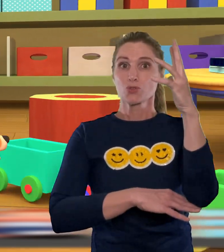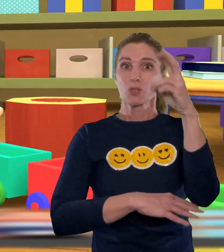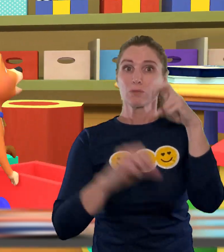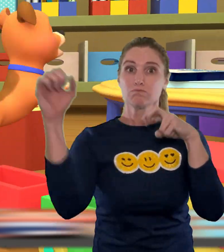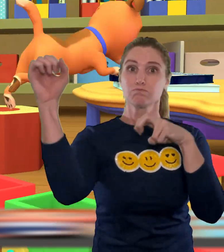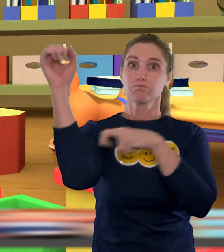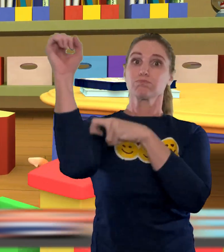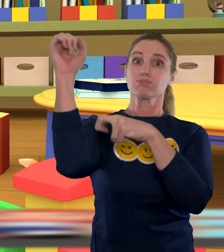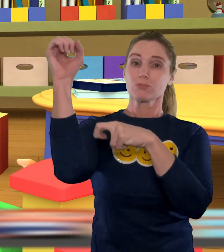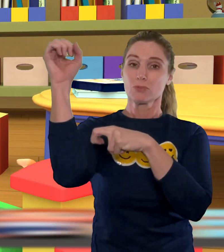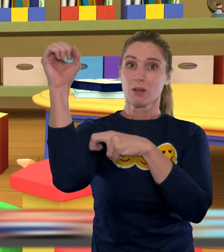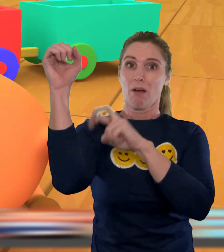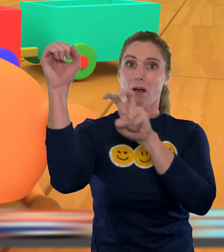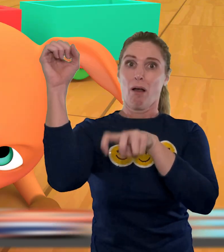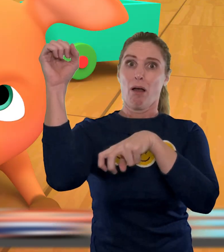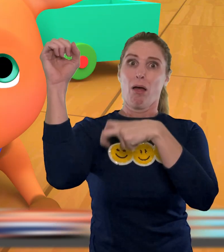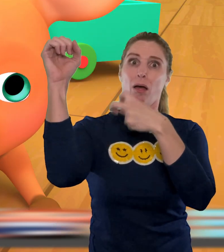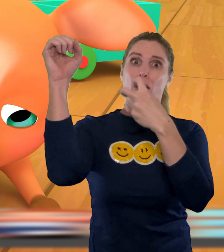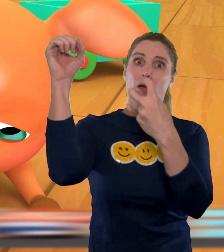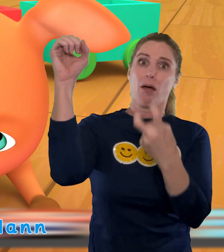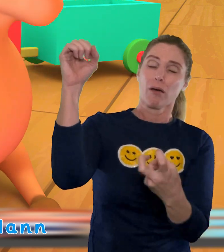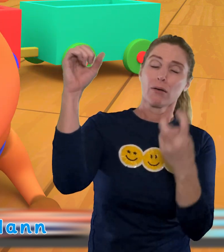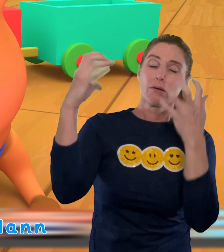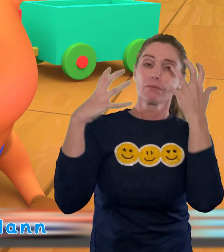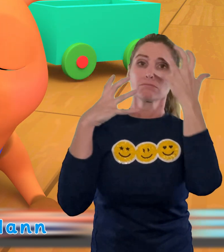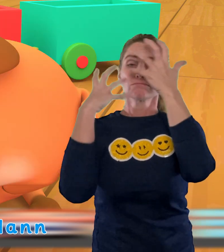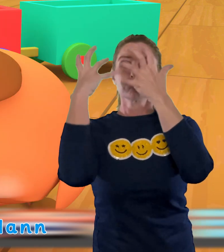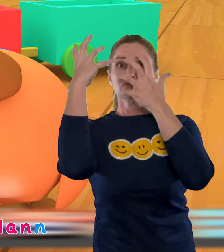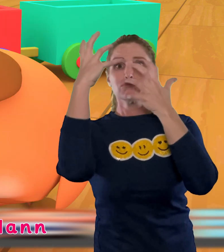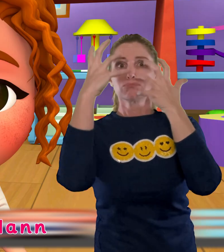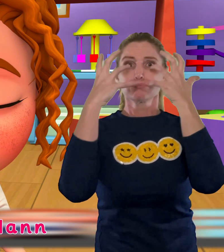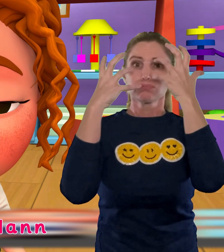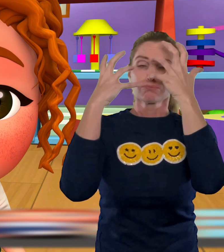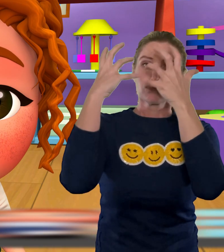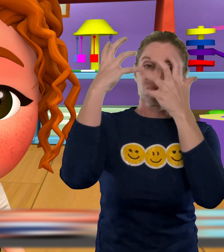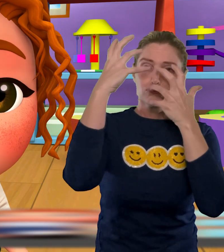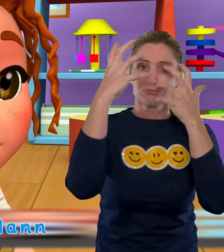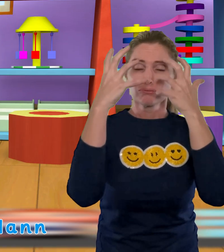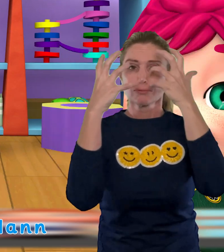Direkt in einen Baum Ganz schwindelig war ihm dann